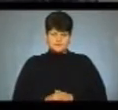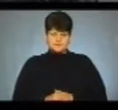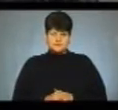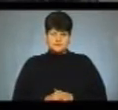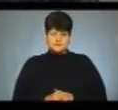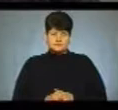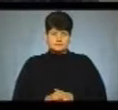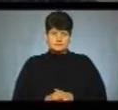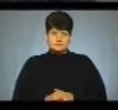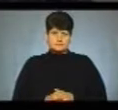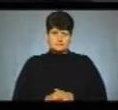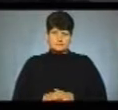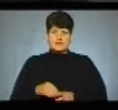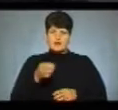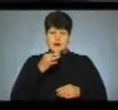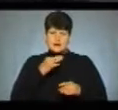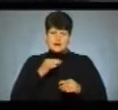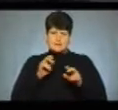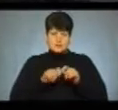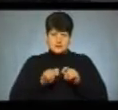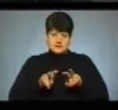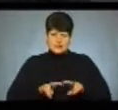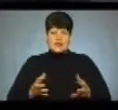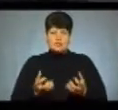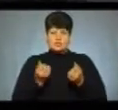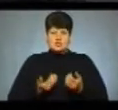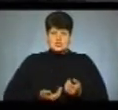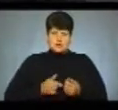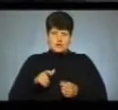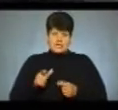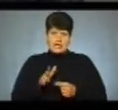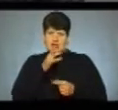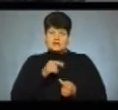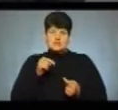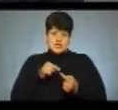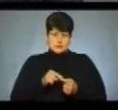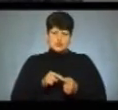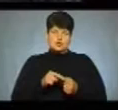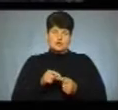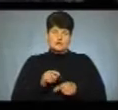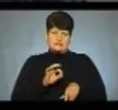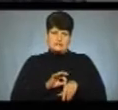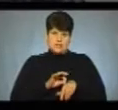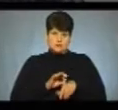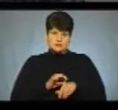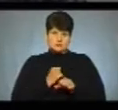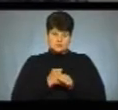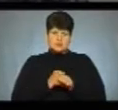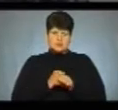Тому що рання діагностика рятує життя людей. Часто поставлений діагноз допобагає правильно